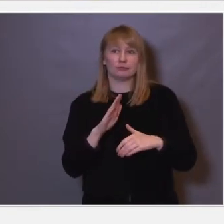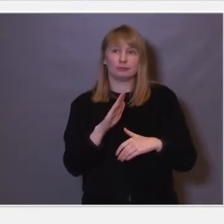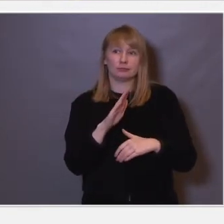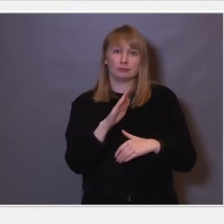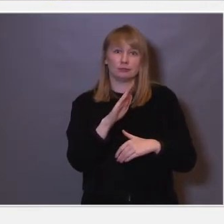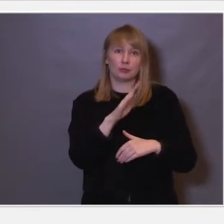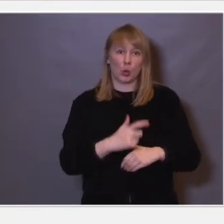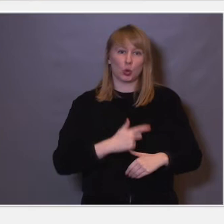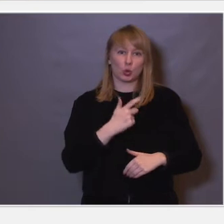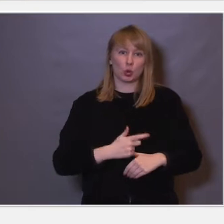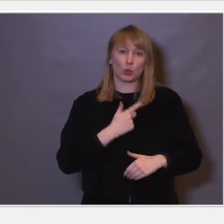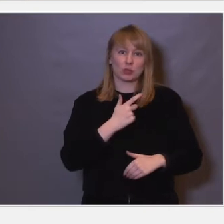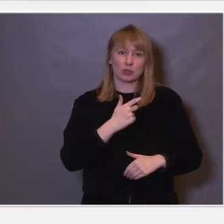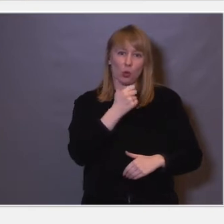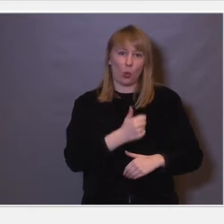det varer langt opp i ungdomsårene.